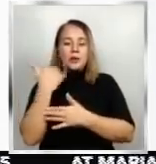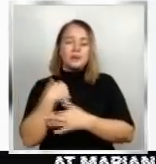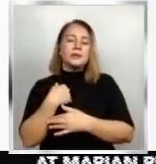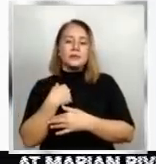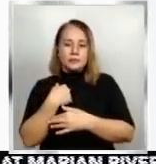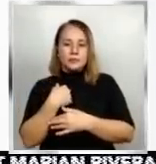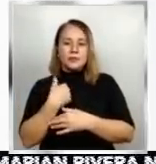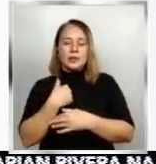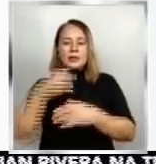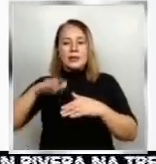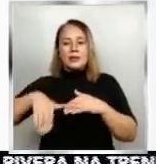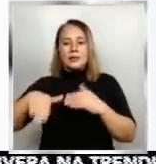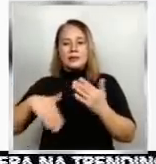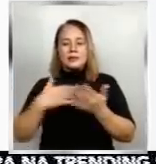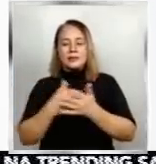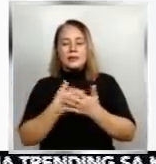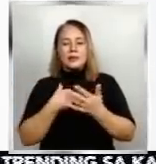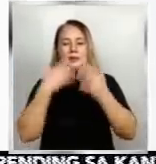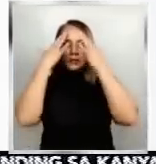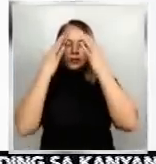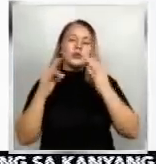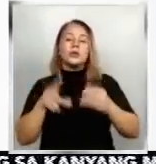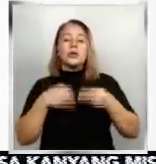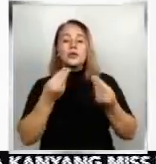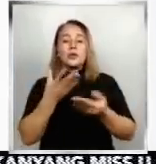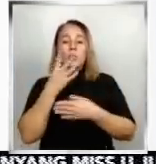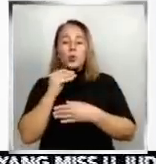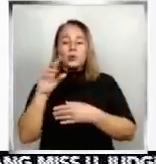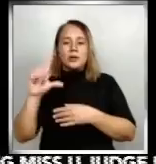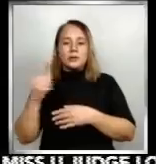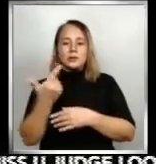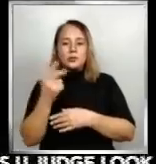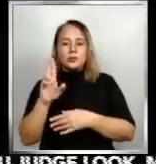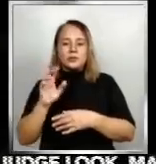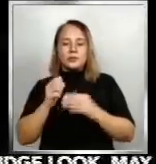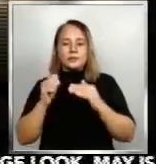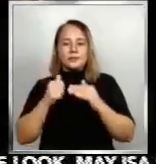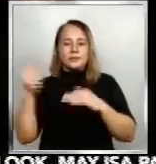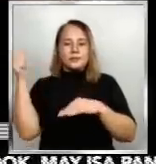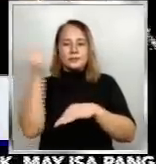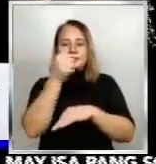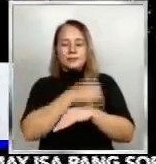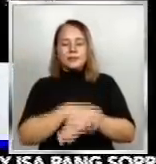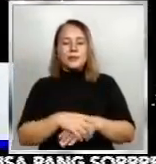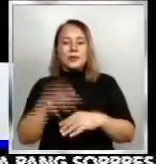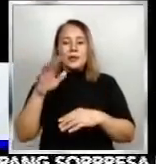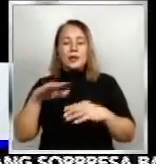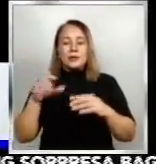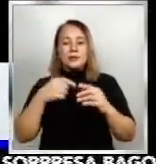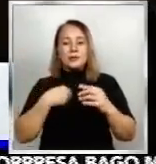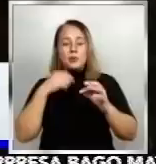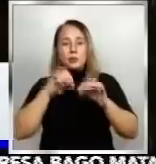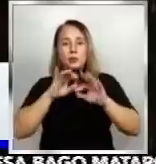decisions being given by the LGU executives. Ang mga aerial fireworks na nagpapailaw ng langit